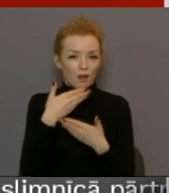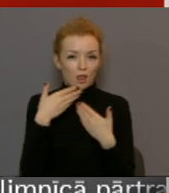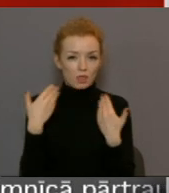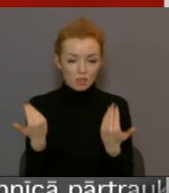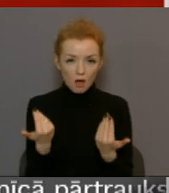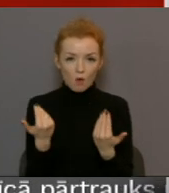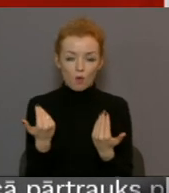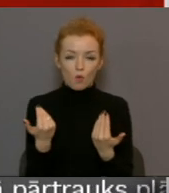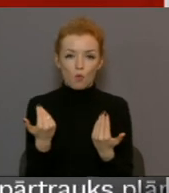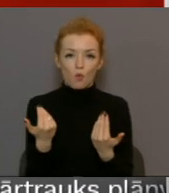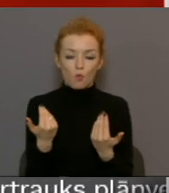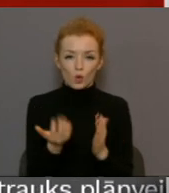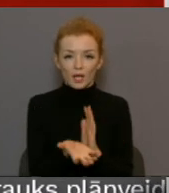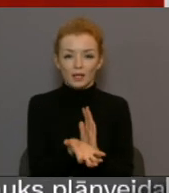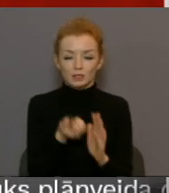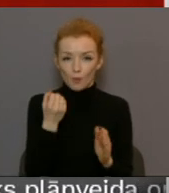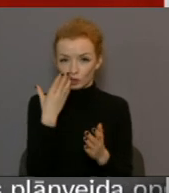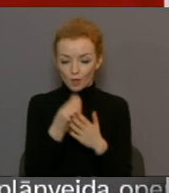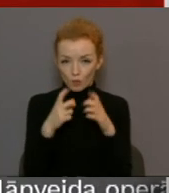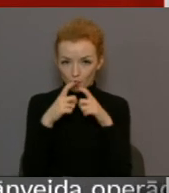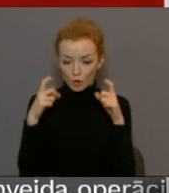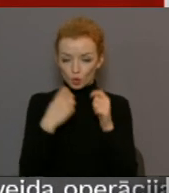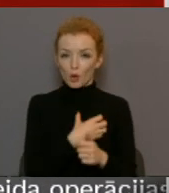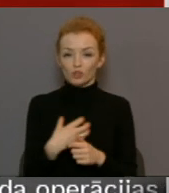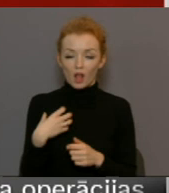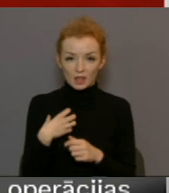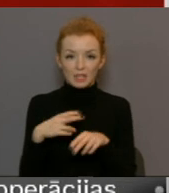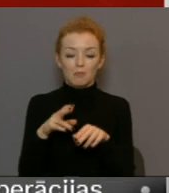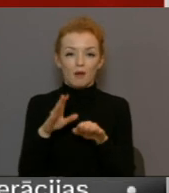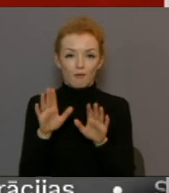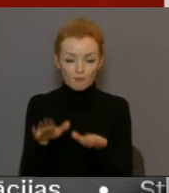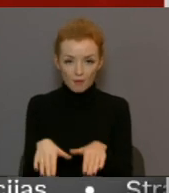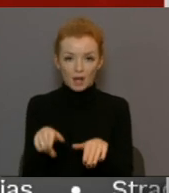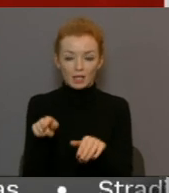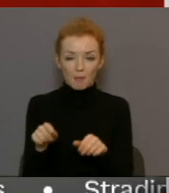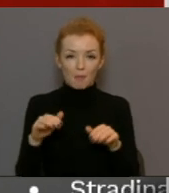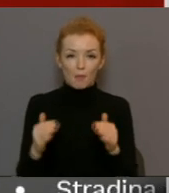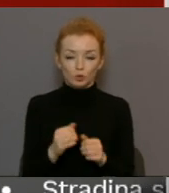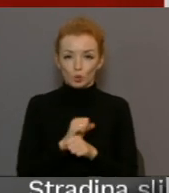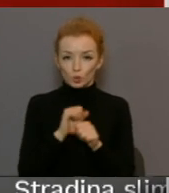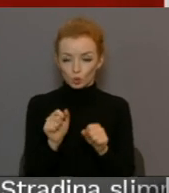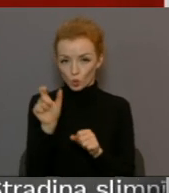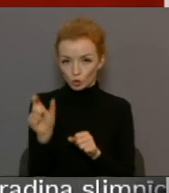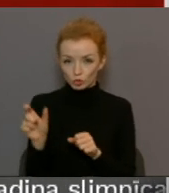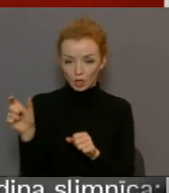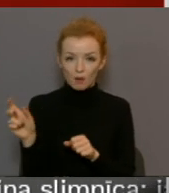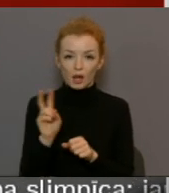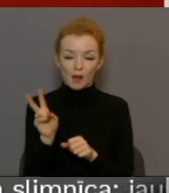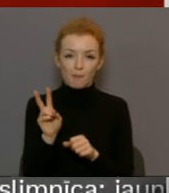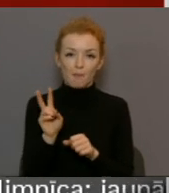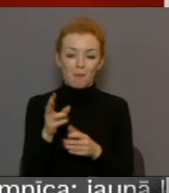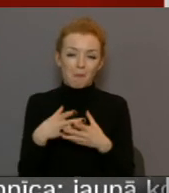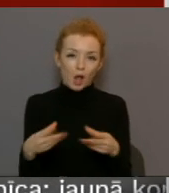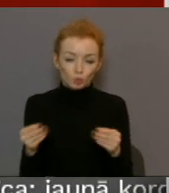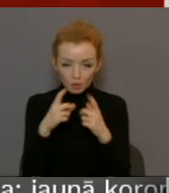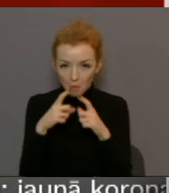izņēmuši šīs maskas. Tad pašvaldība drīkst arī tiem maznotrošinātājiem, piemēram, kas, nezinu, tur ir pazudzes tā